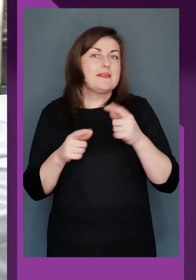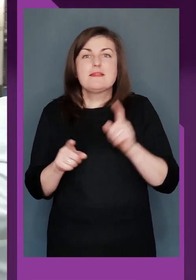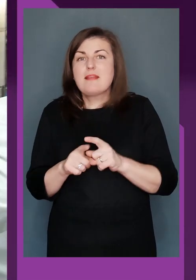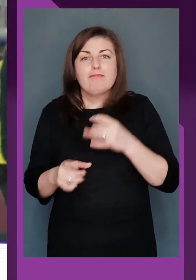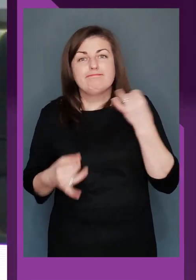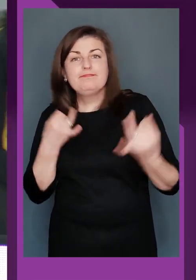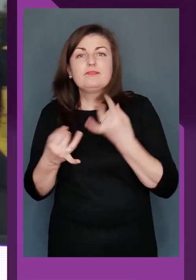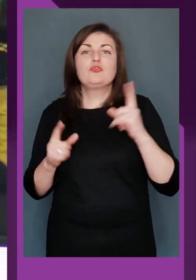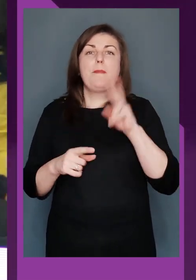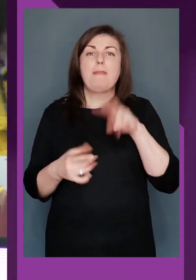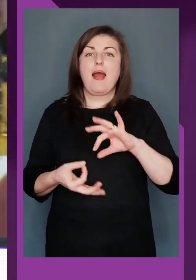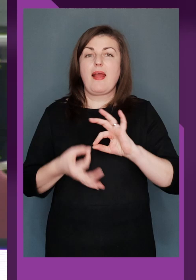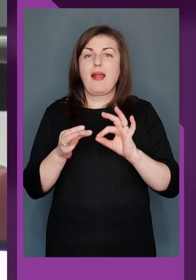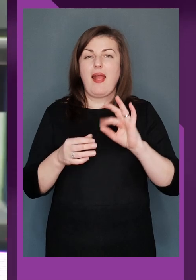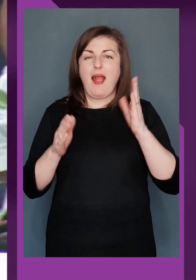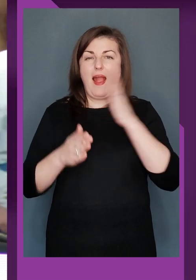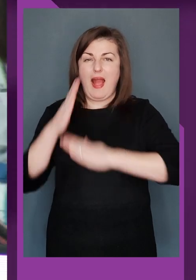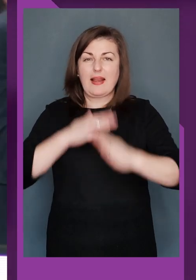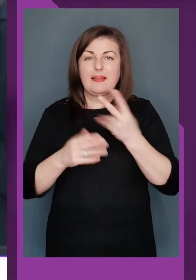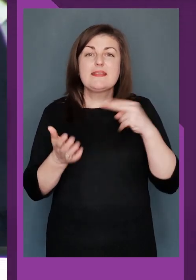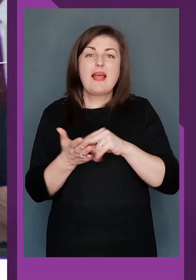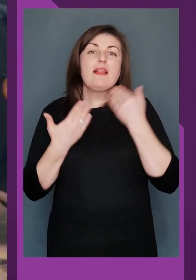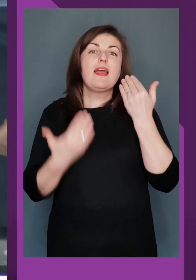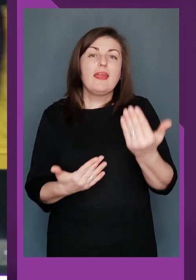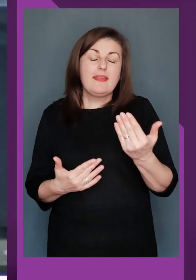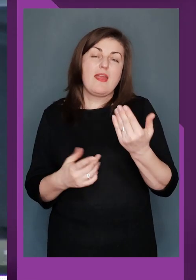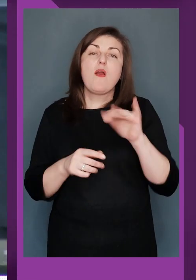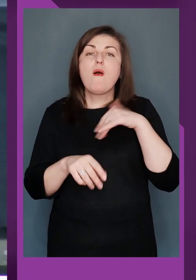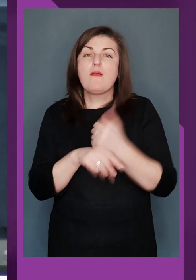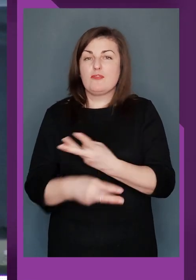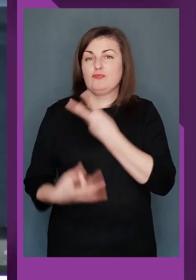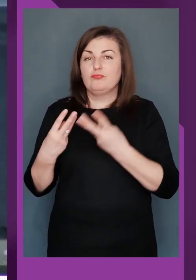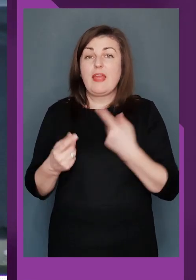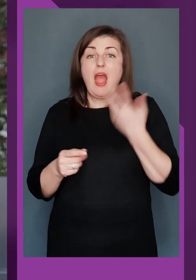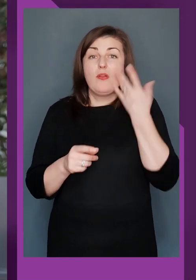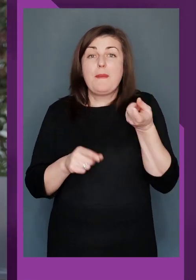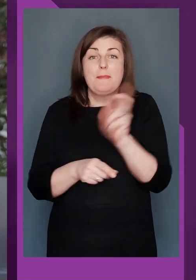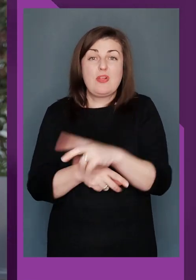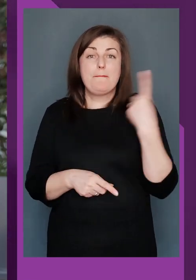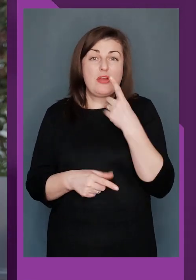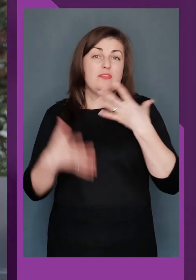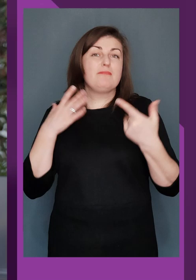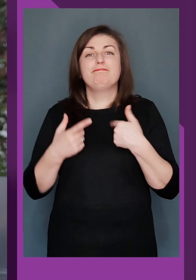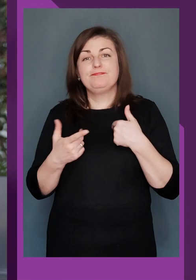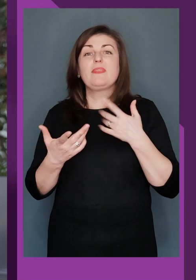настільки, що пара карате стало її головною пристрастю. Прийшла на перше тренування, мені сподобалося,